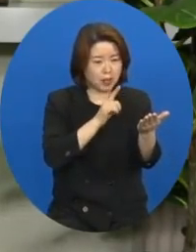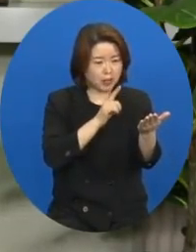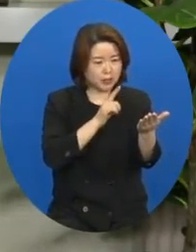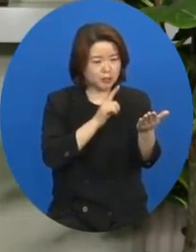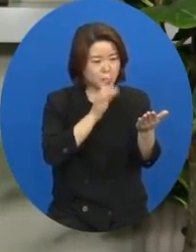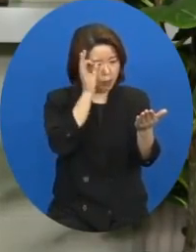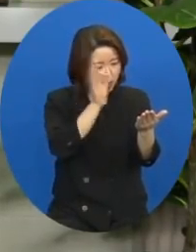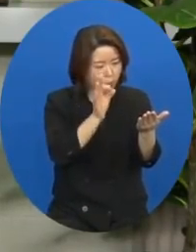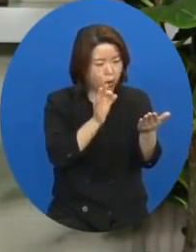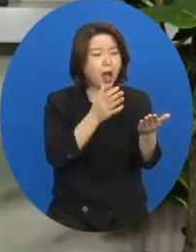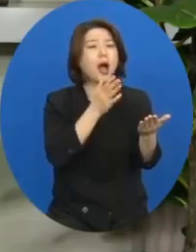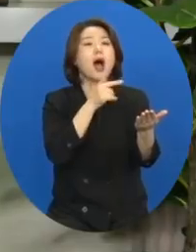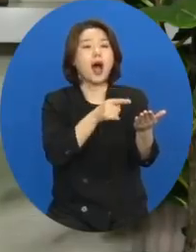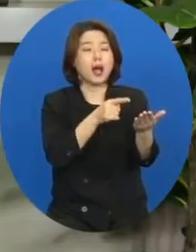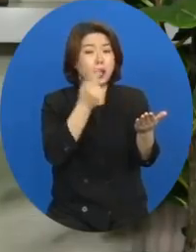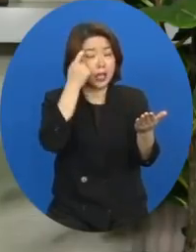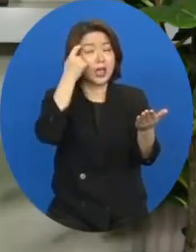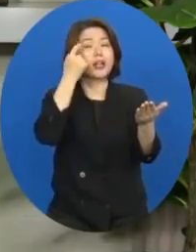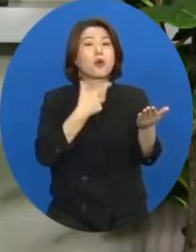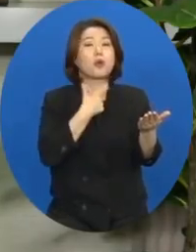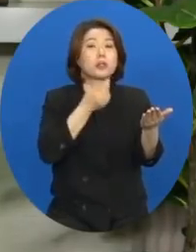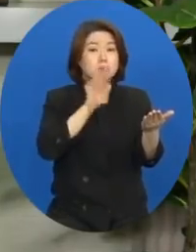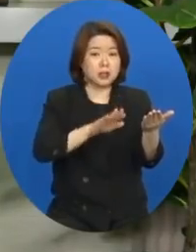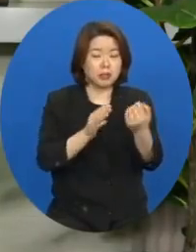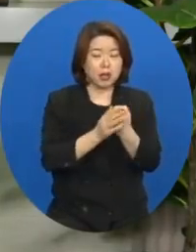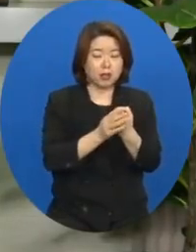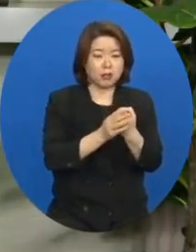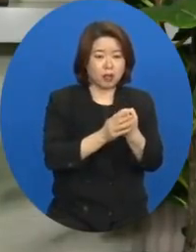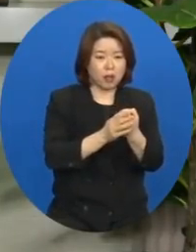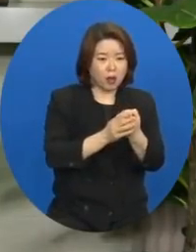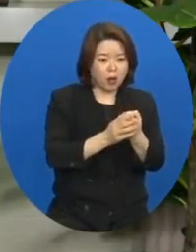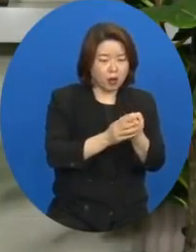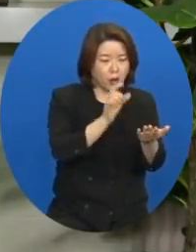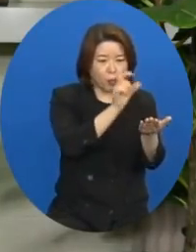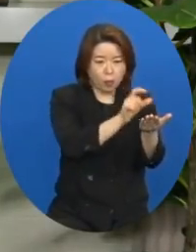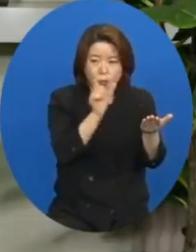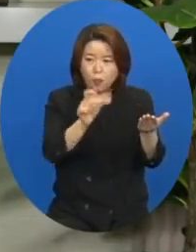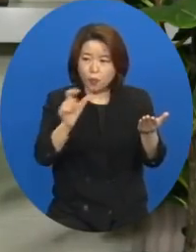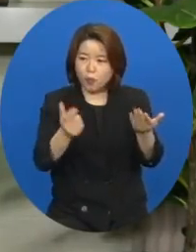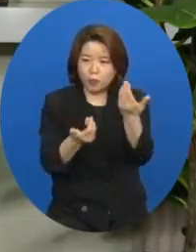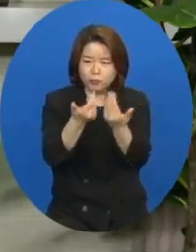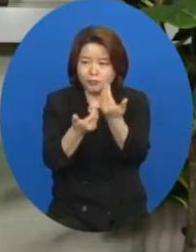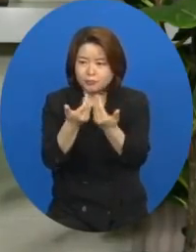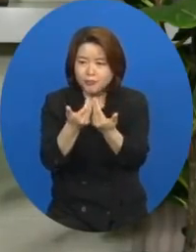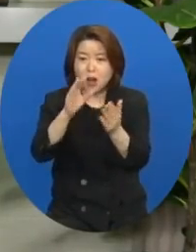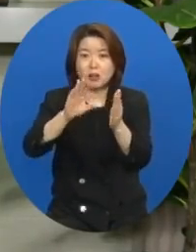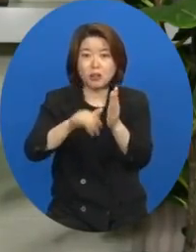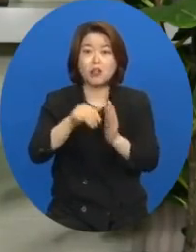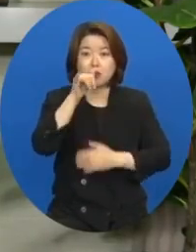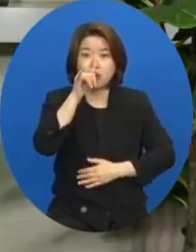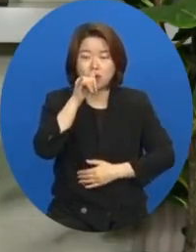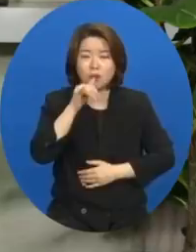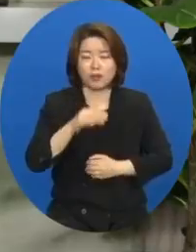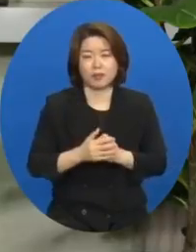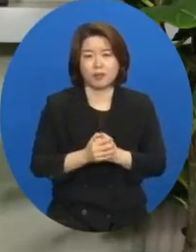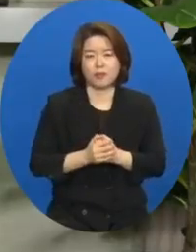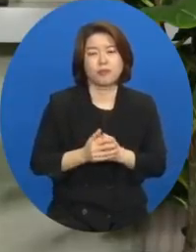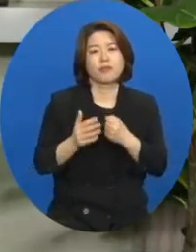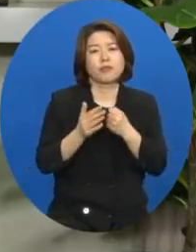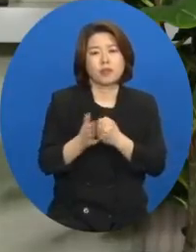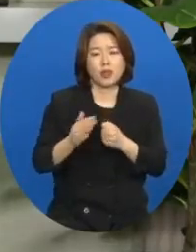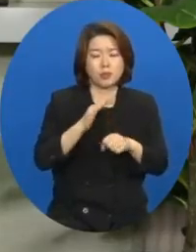해도 성경 구절이 서로 상충되는 구절들이 있을 때가 있습니다. 그래서